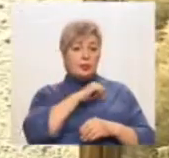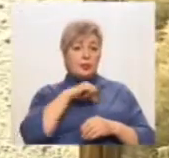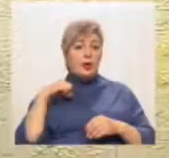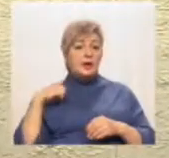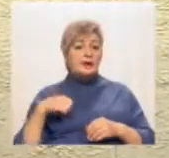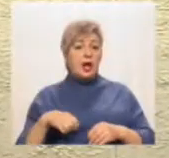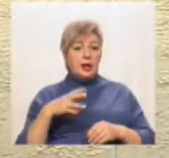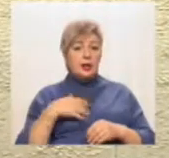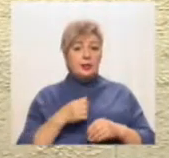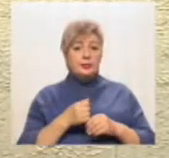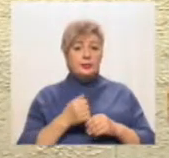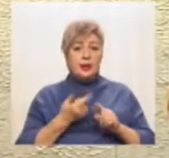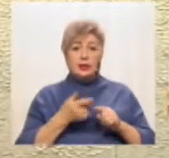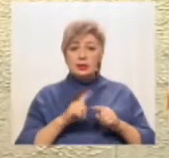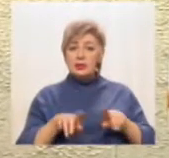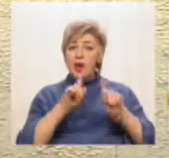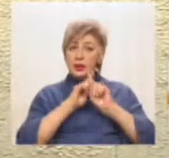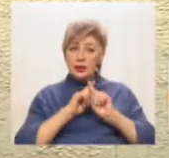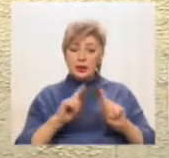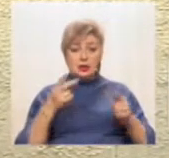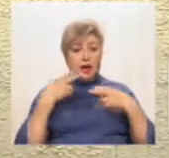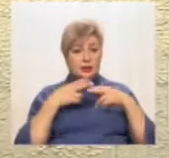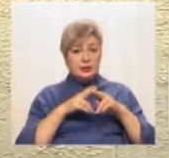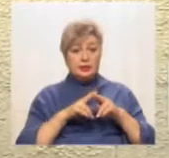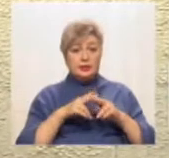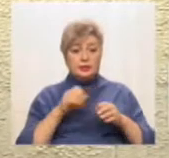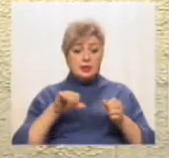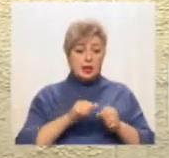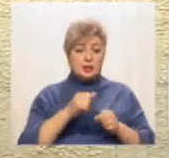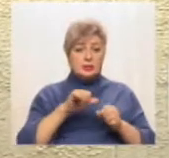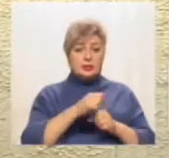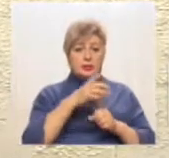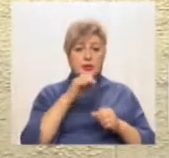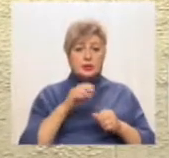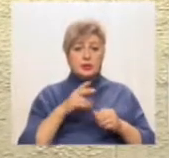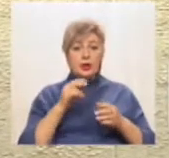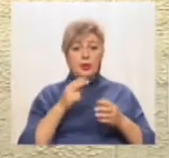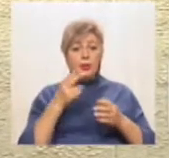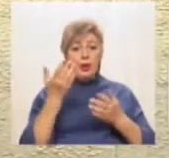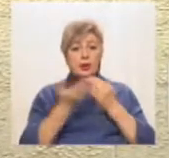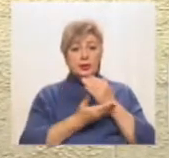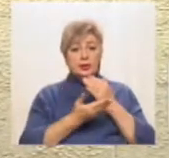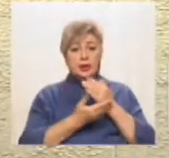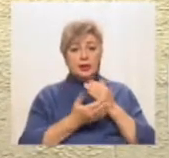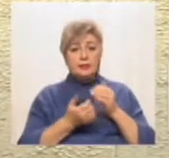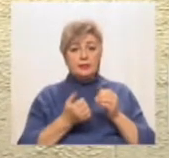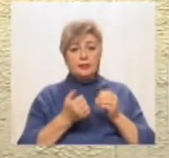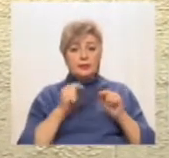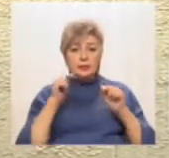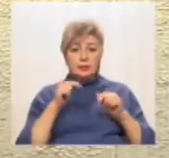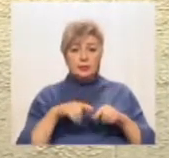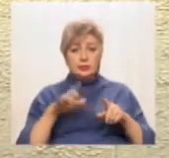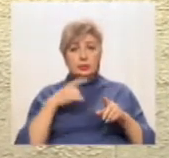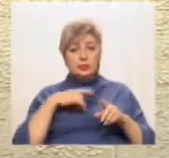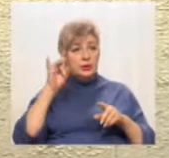столітті. «Це достатньо оригінальна техніка, це зображення по дереву без зворотнього відбитку. Тут і знамениті